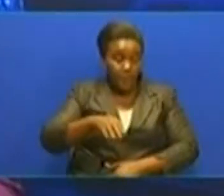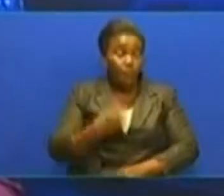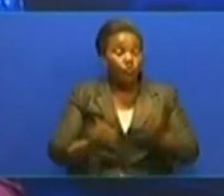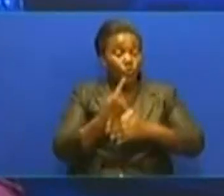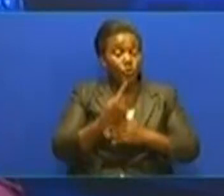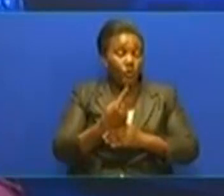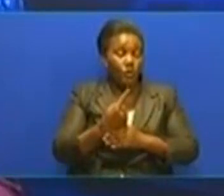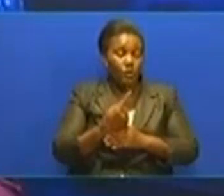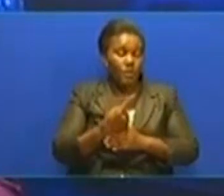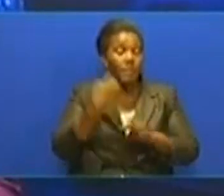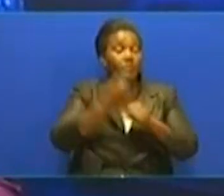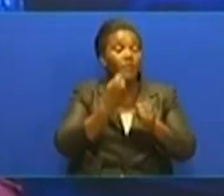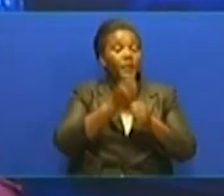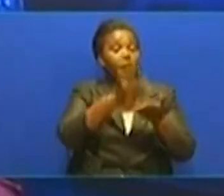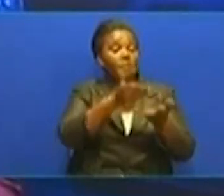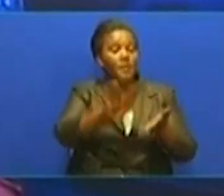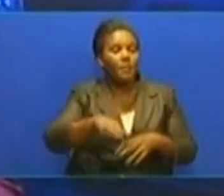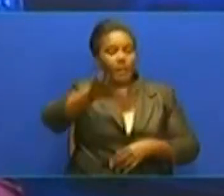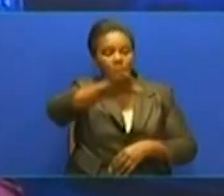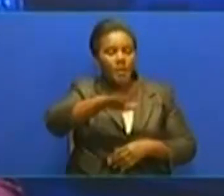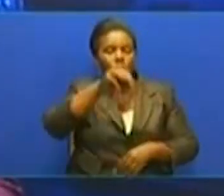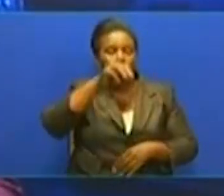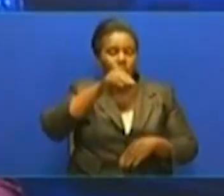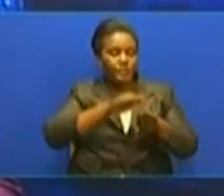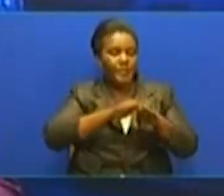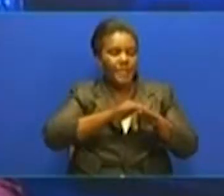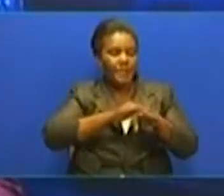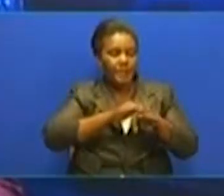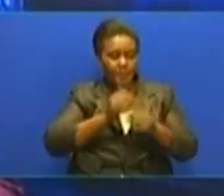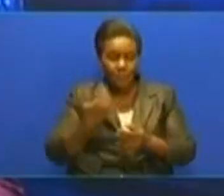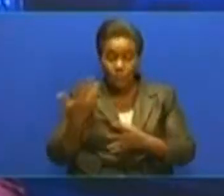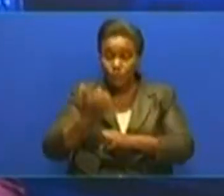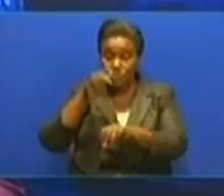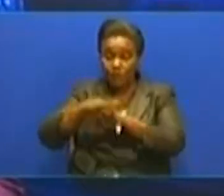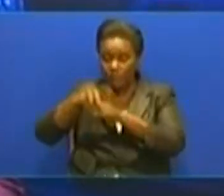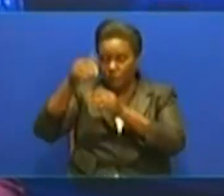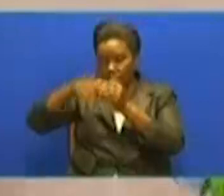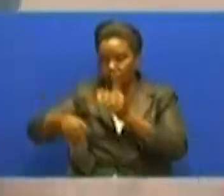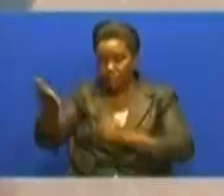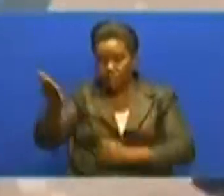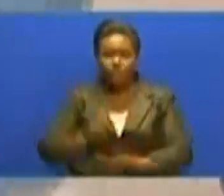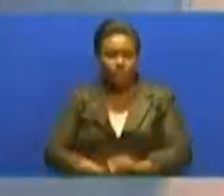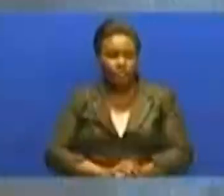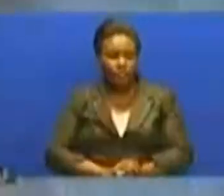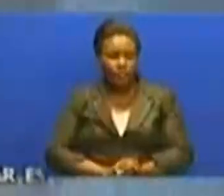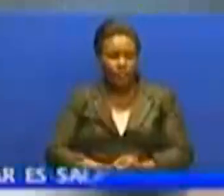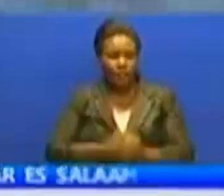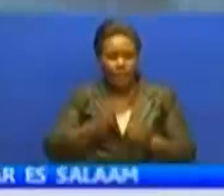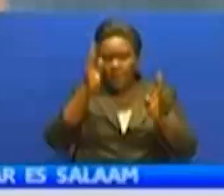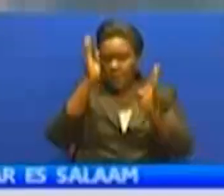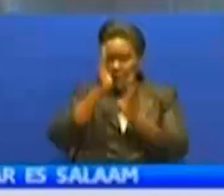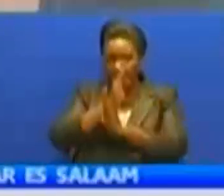Chikio hilo limetokea eneo la msasani, jijini dar esalamu, kama na vyo simulia, mwanishu yetu Gervasi Mwatebila.